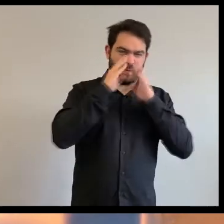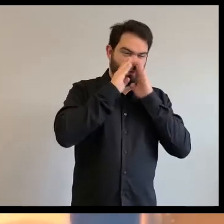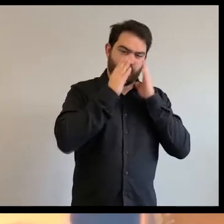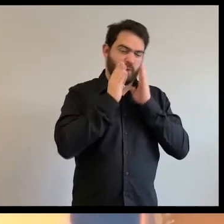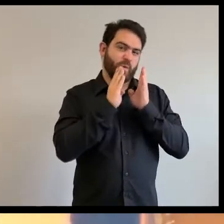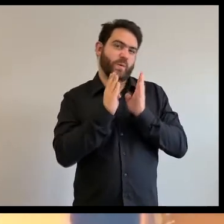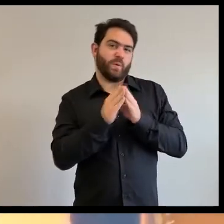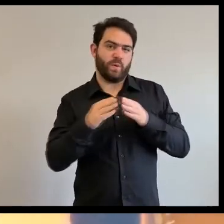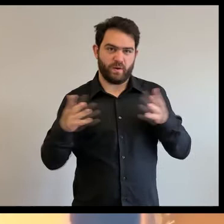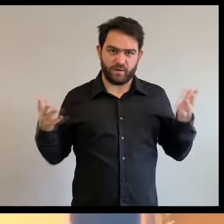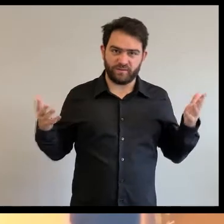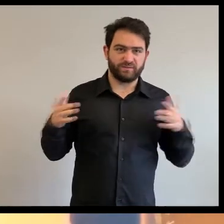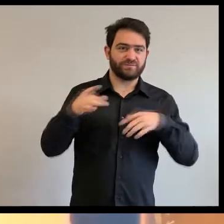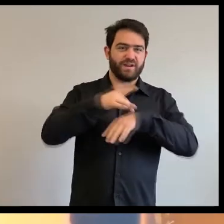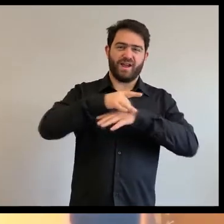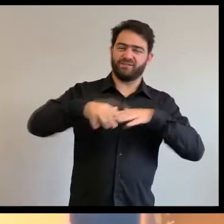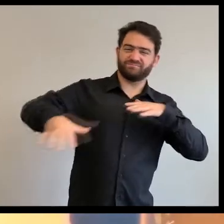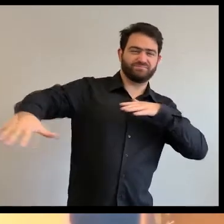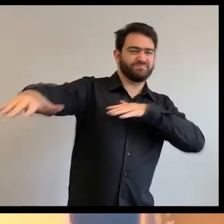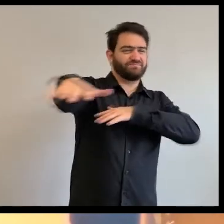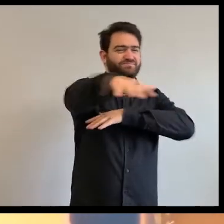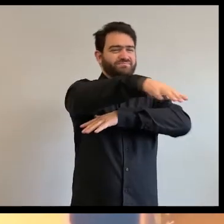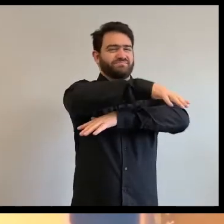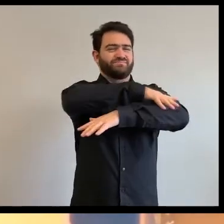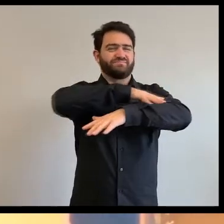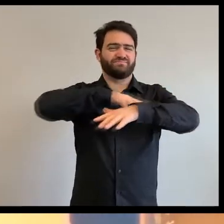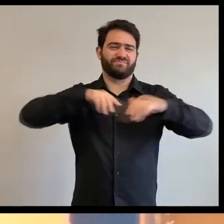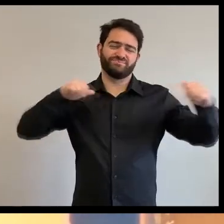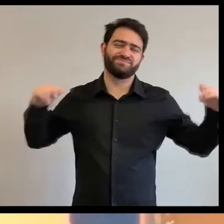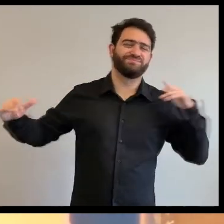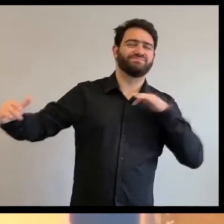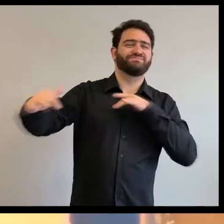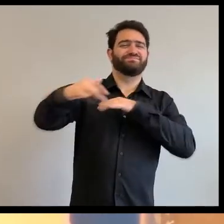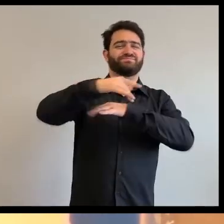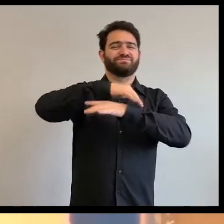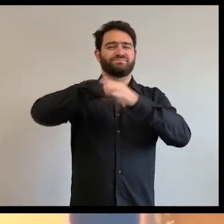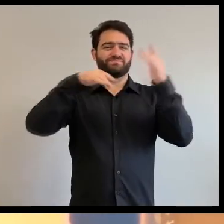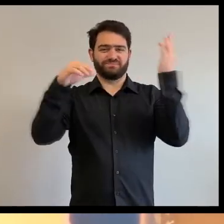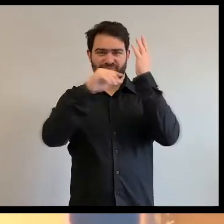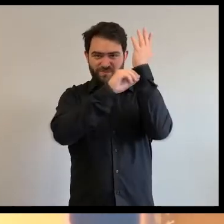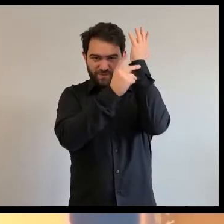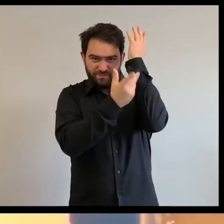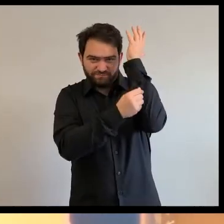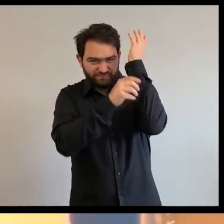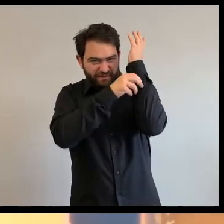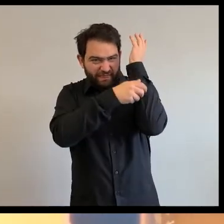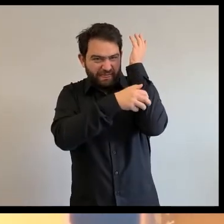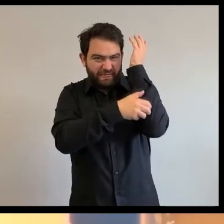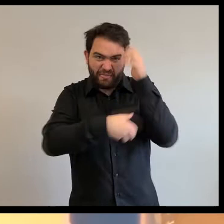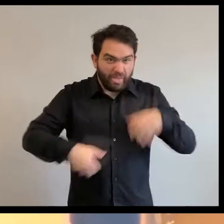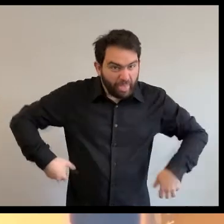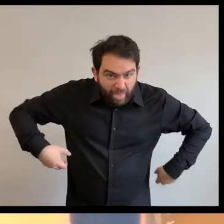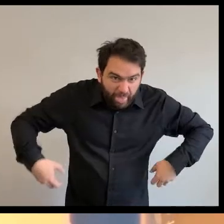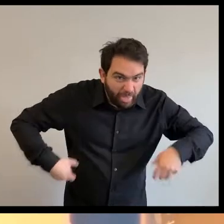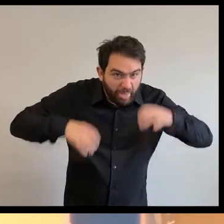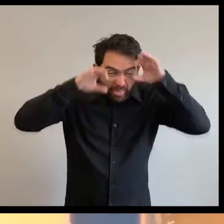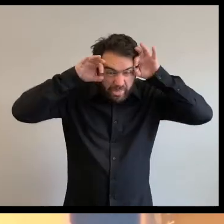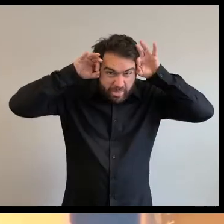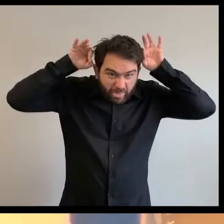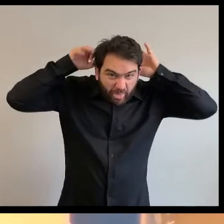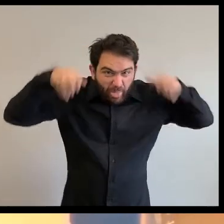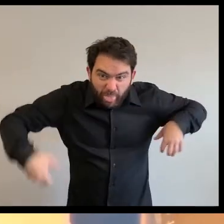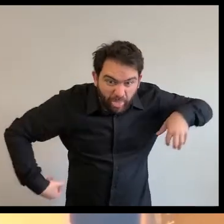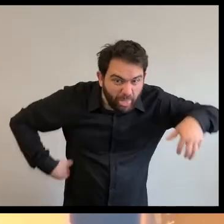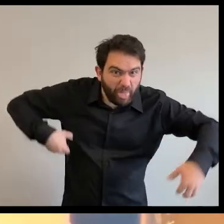coatis, des singes, des perroquets, des animaux qui faisaient un long chemin, des